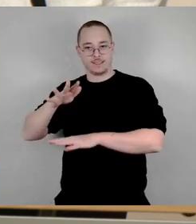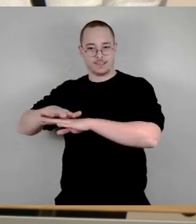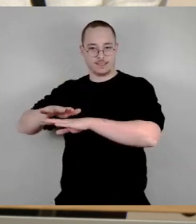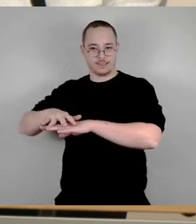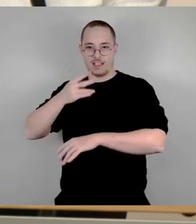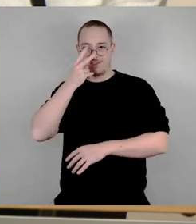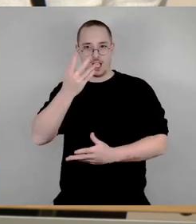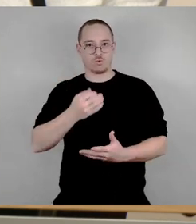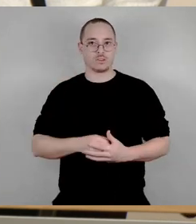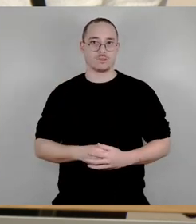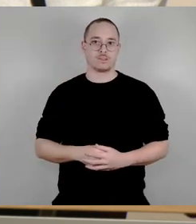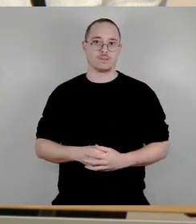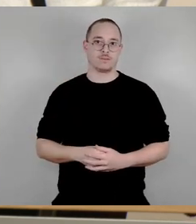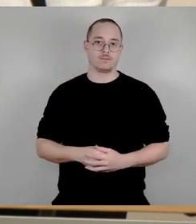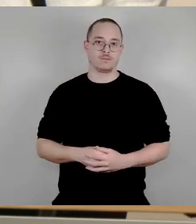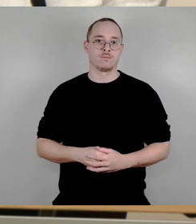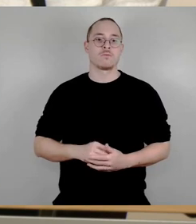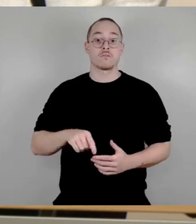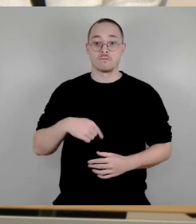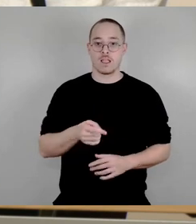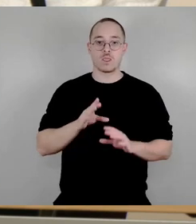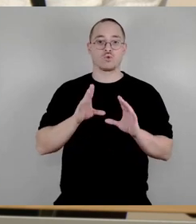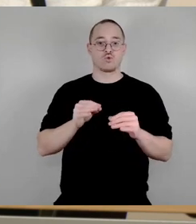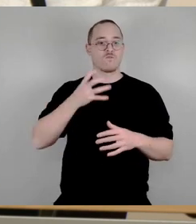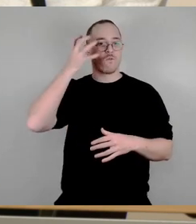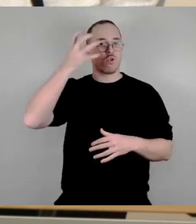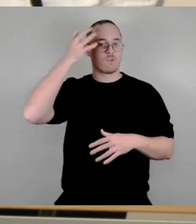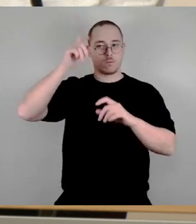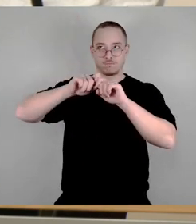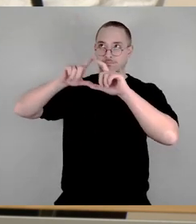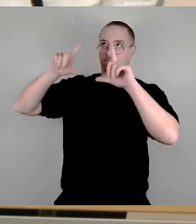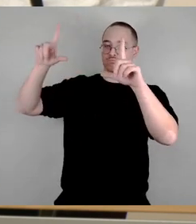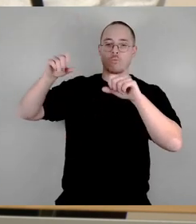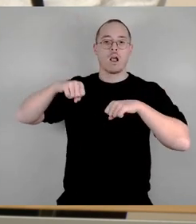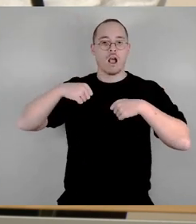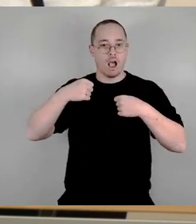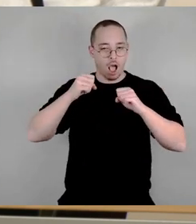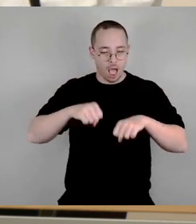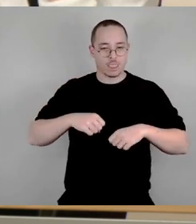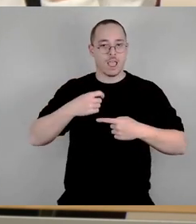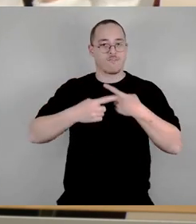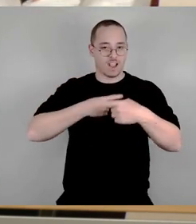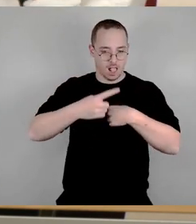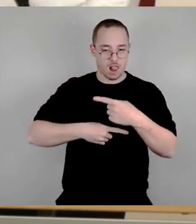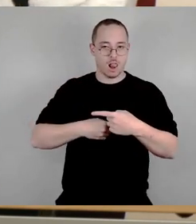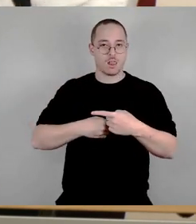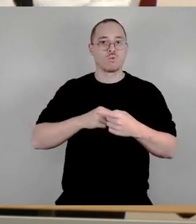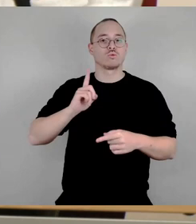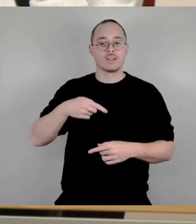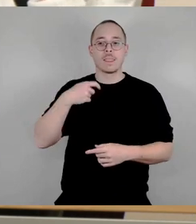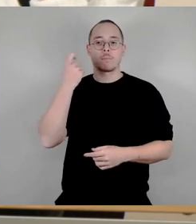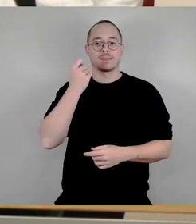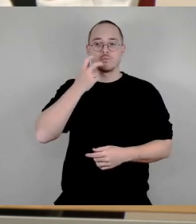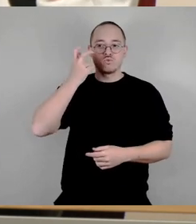Nutzungsvorstellung entwickeln und dann natürlich Ergebnis auf dem einen Betrieb suchen. Das würden wir dann nach Vorlegen der kommunalen